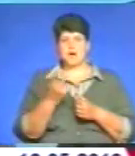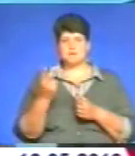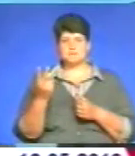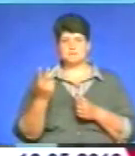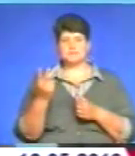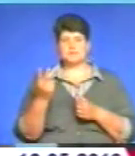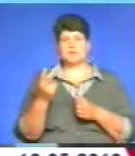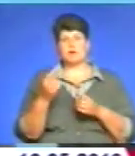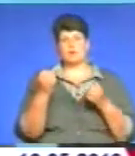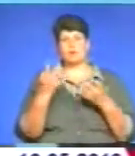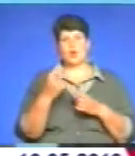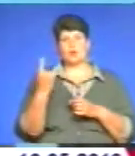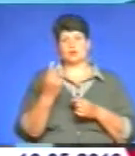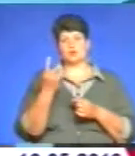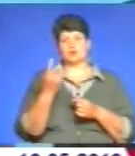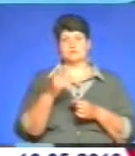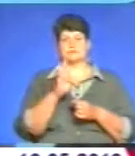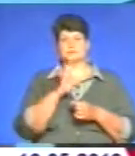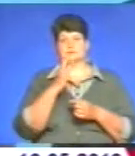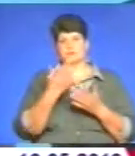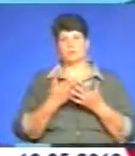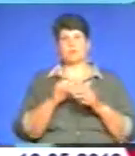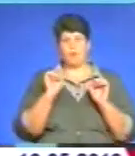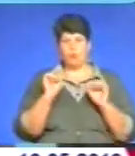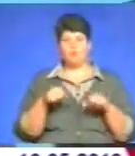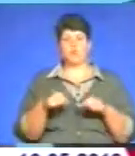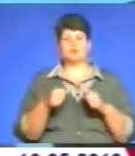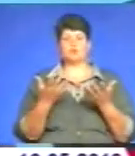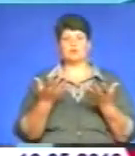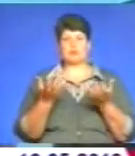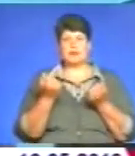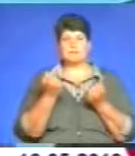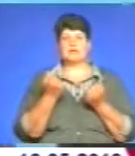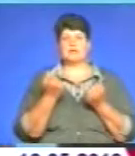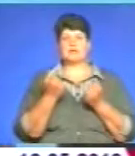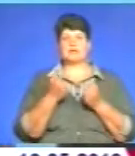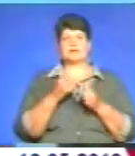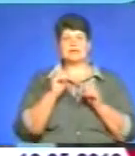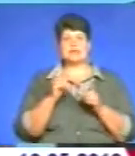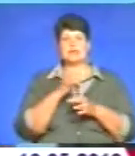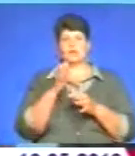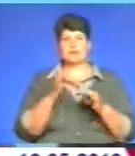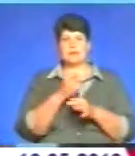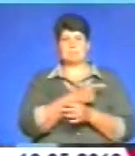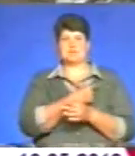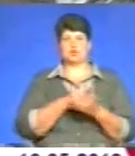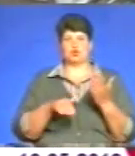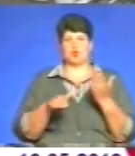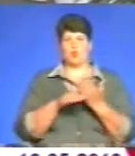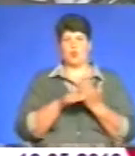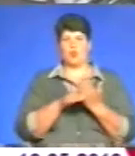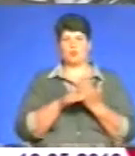одинокі персони, чи подружжя приходить, можуть отримати не тільки консультативну, а й медичну допомогу.